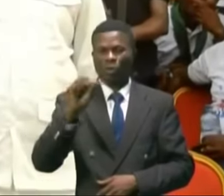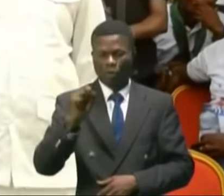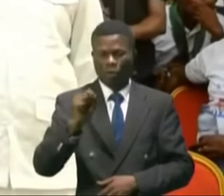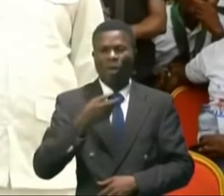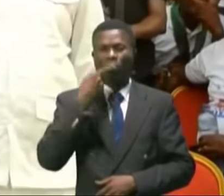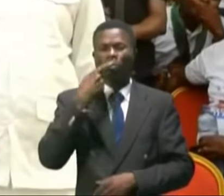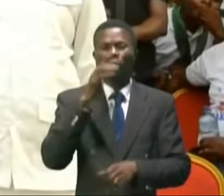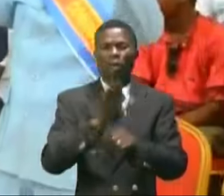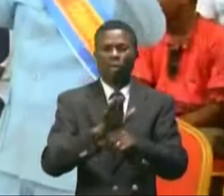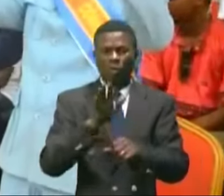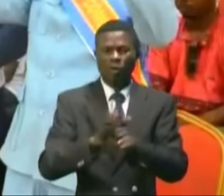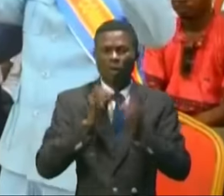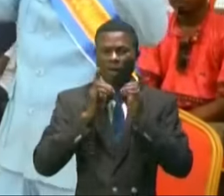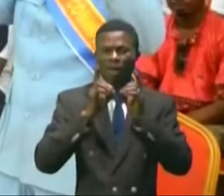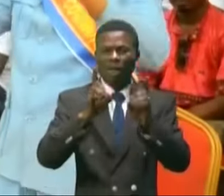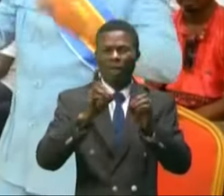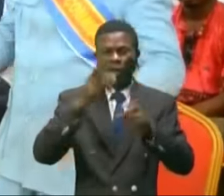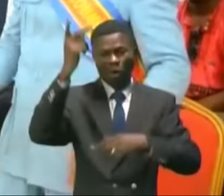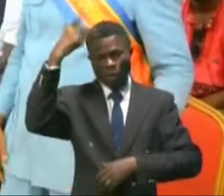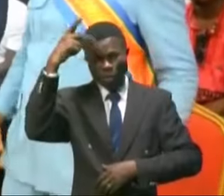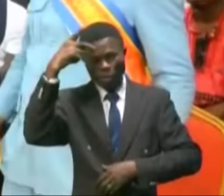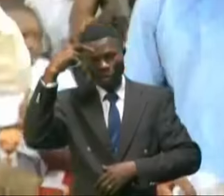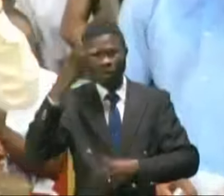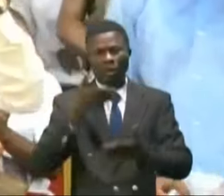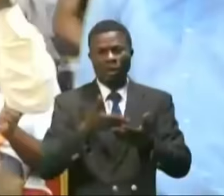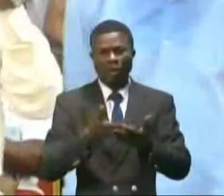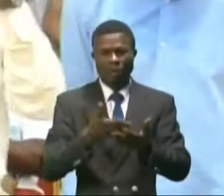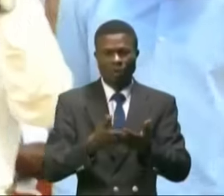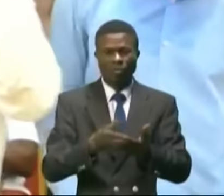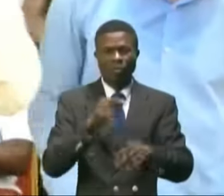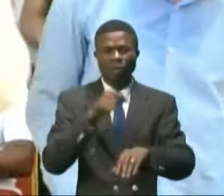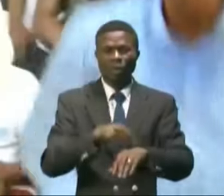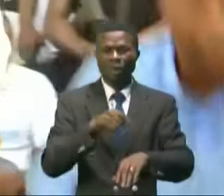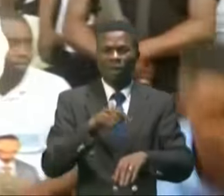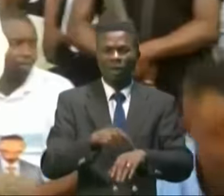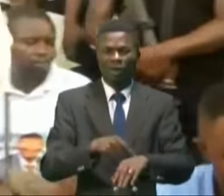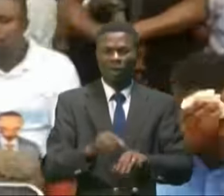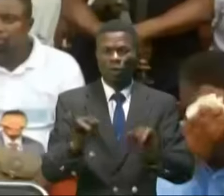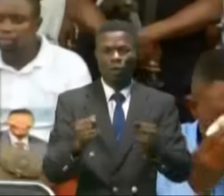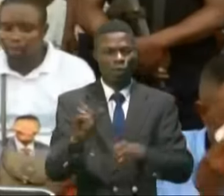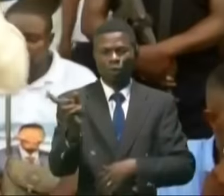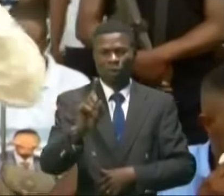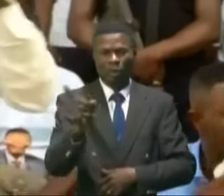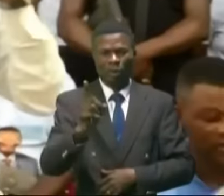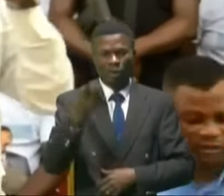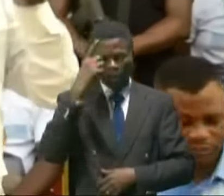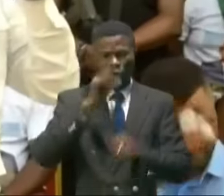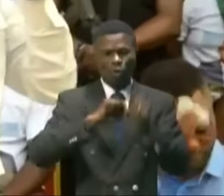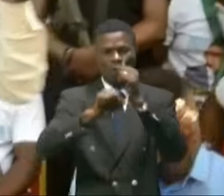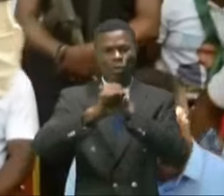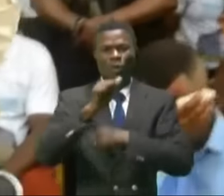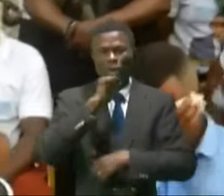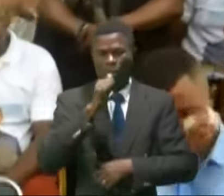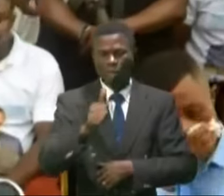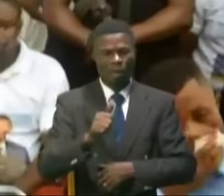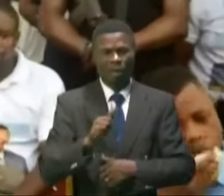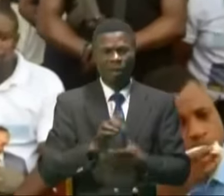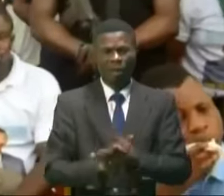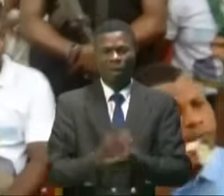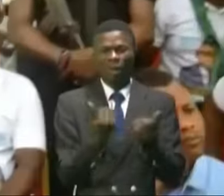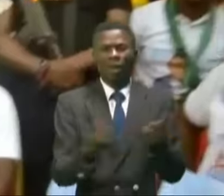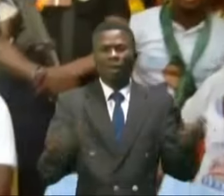abstenu de faire un discours politique, dit-il, l'heure ne pas encore arrivée pour la propagande. Mbana